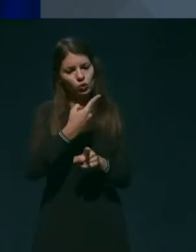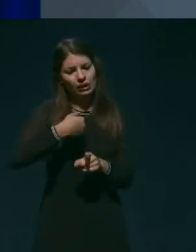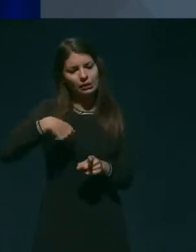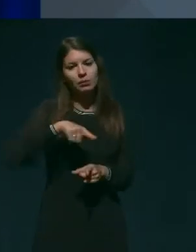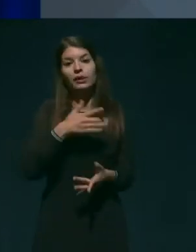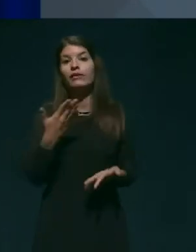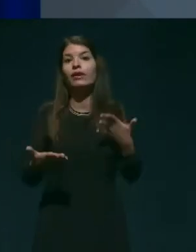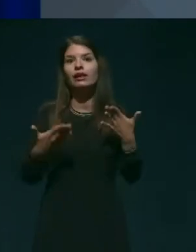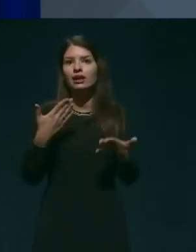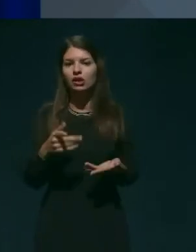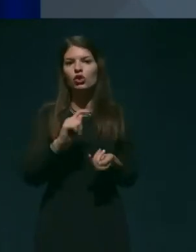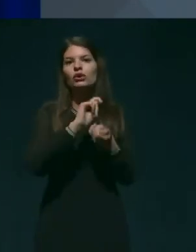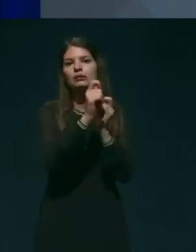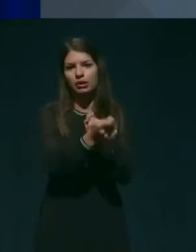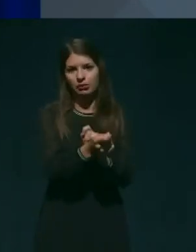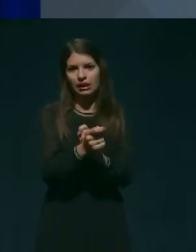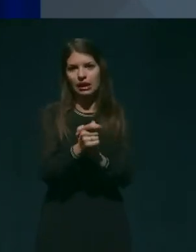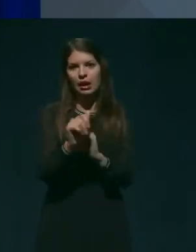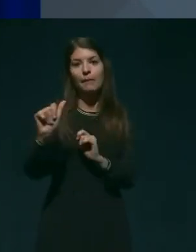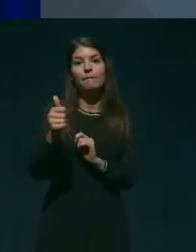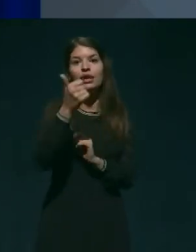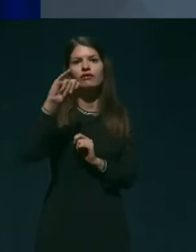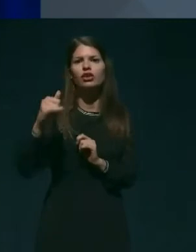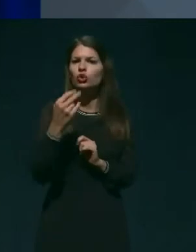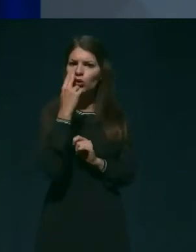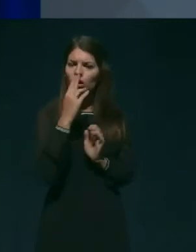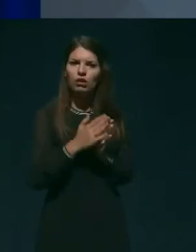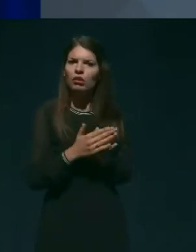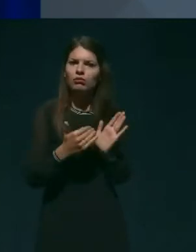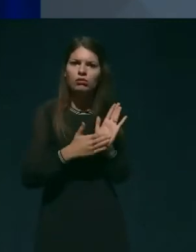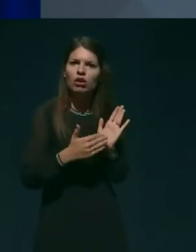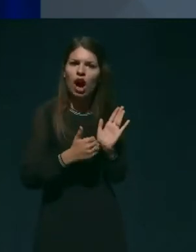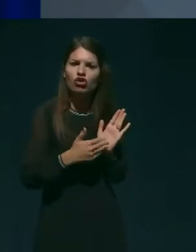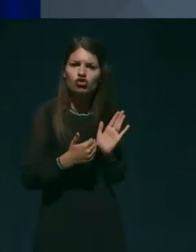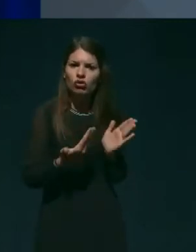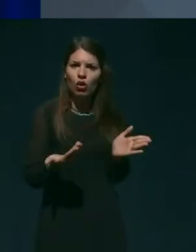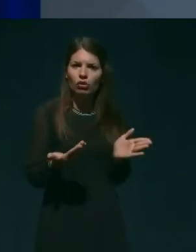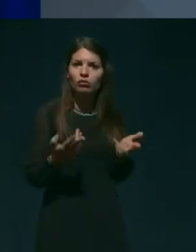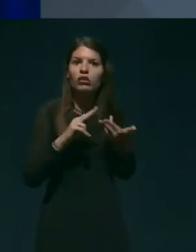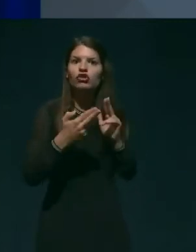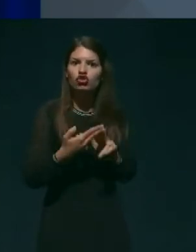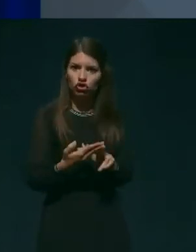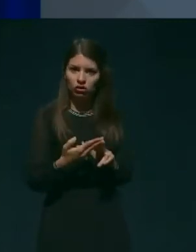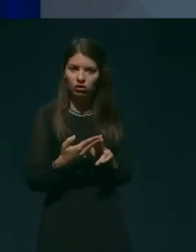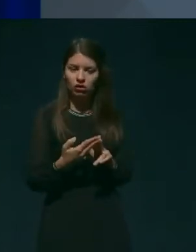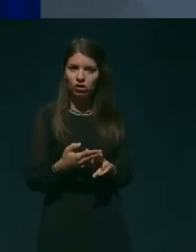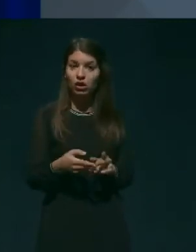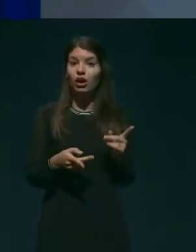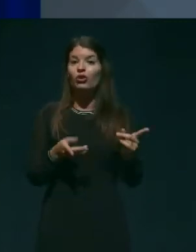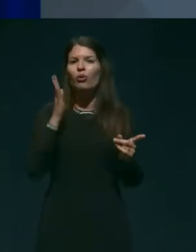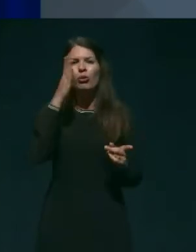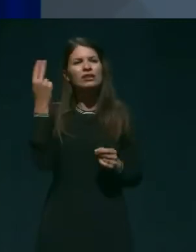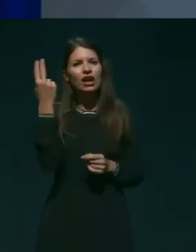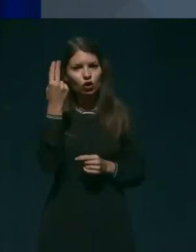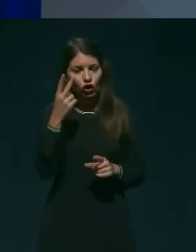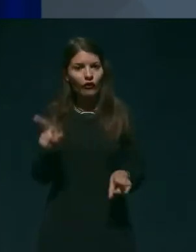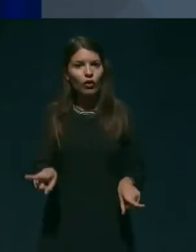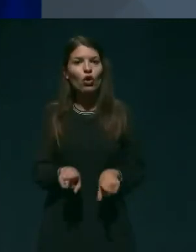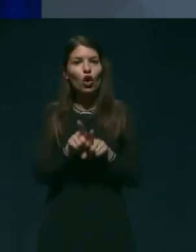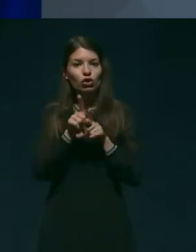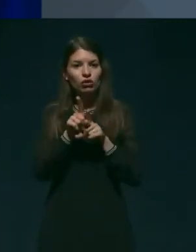sprememba režima s ponedelkom. Ampak v kakšnem režimu? Če mogoče kakšen stavk dva lahko povedali? Režim bo zaneslivo takšen, kot so nekako